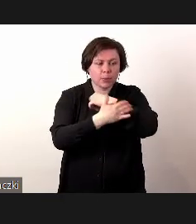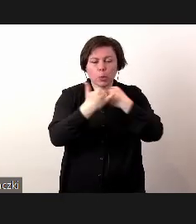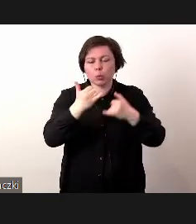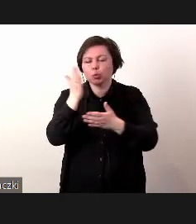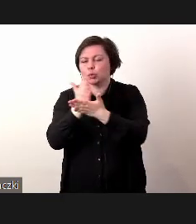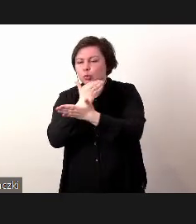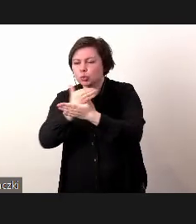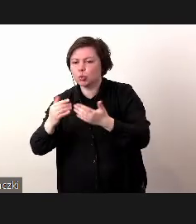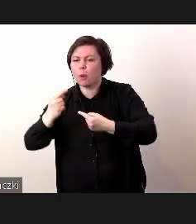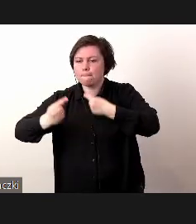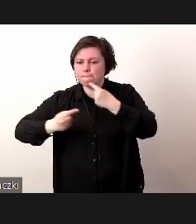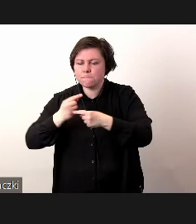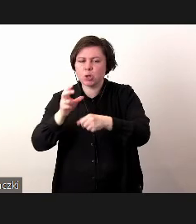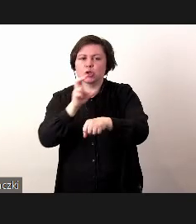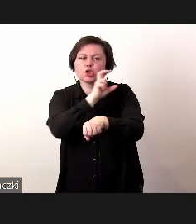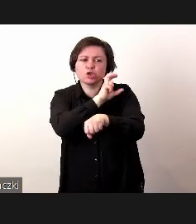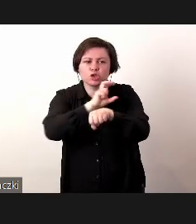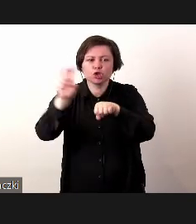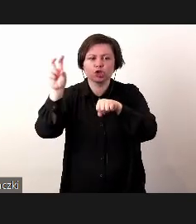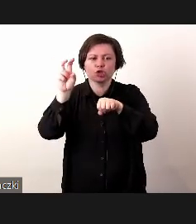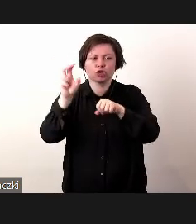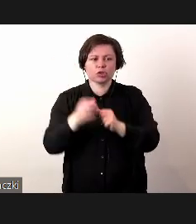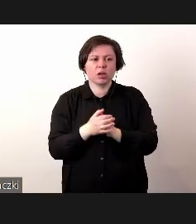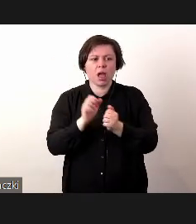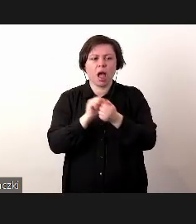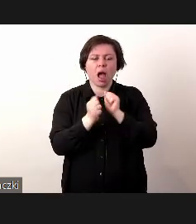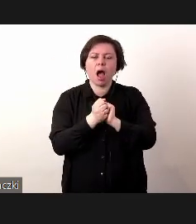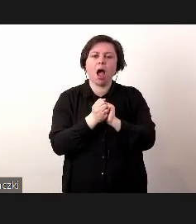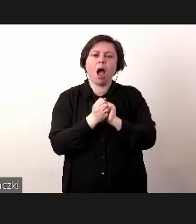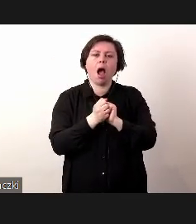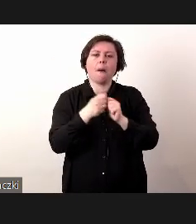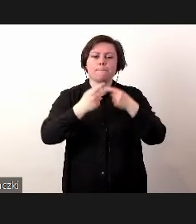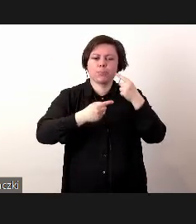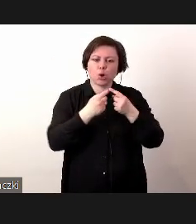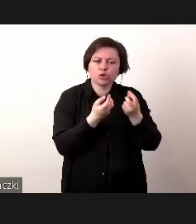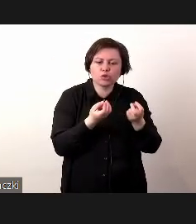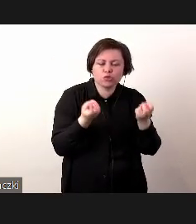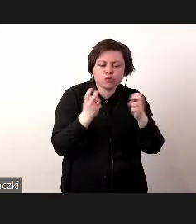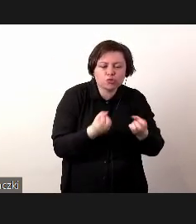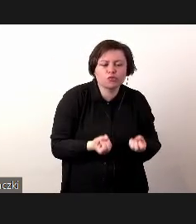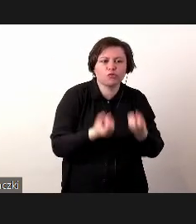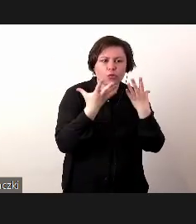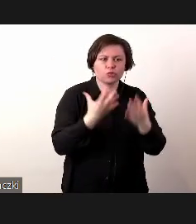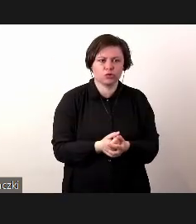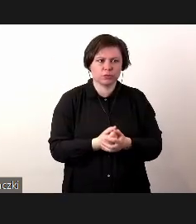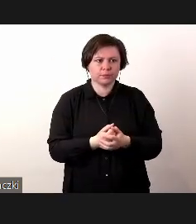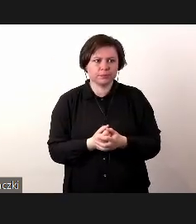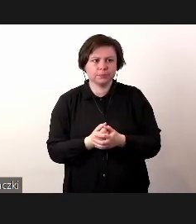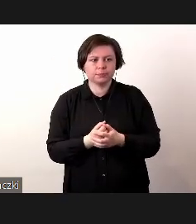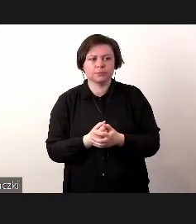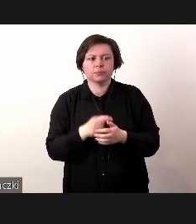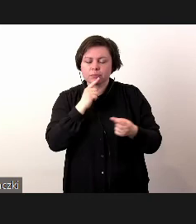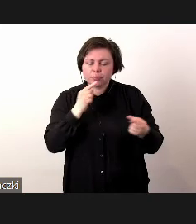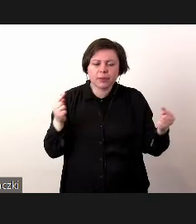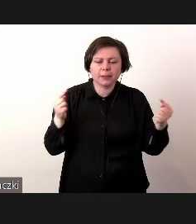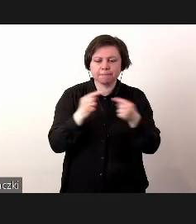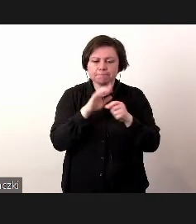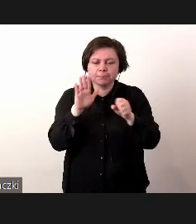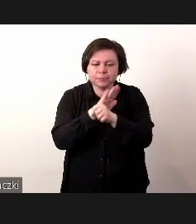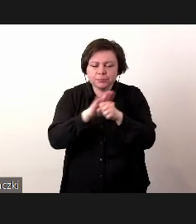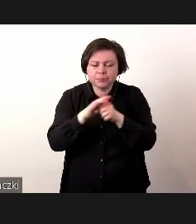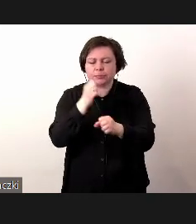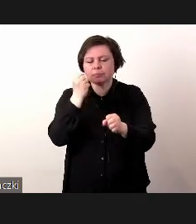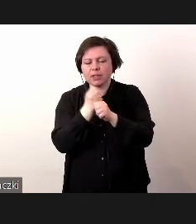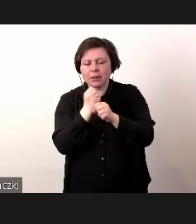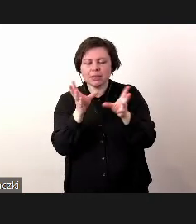części, nazwijmy takiego procesu inżynieryjnego lub procesu wytwórczego, który pokrywa m.in. pracę